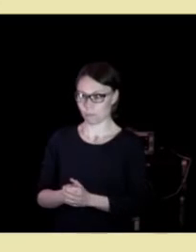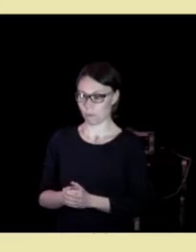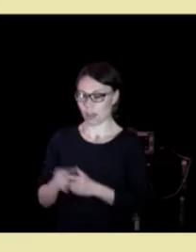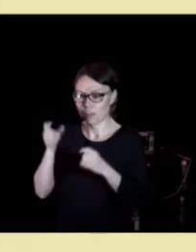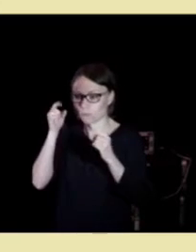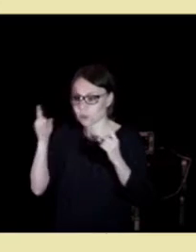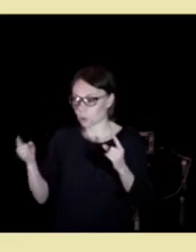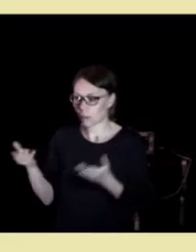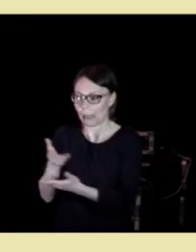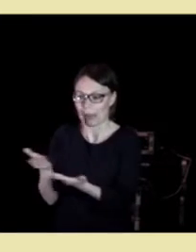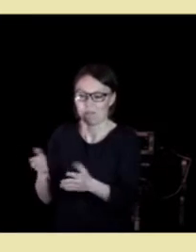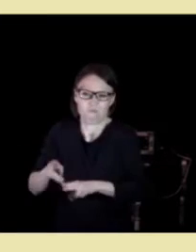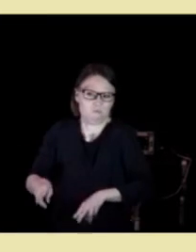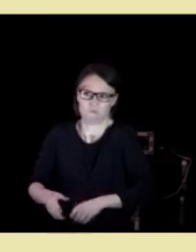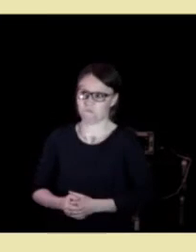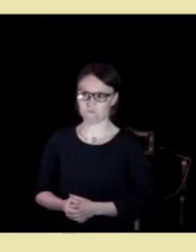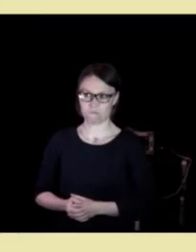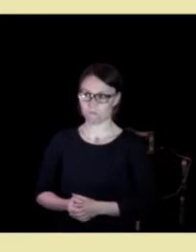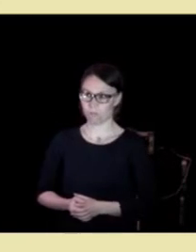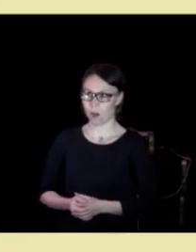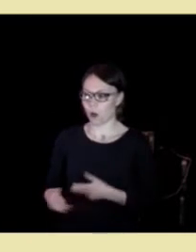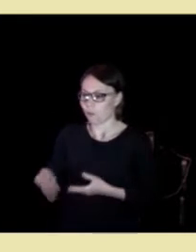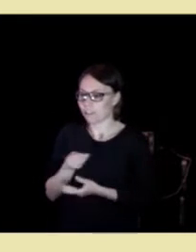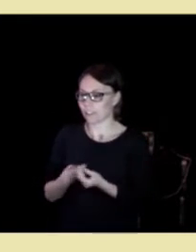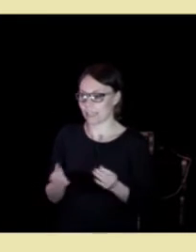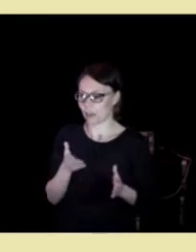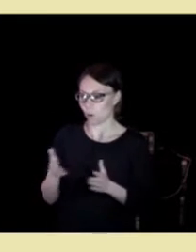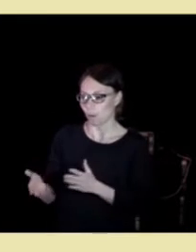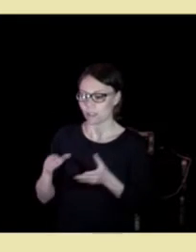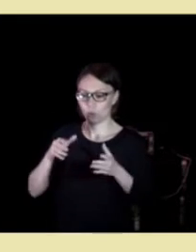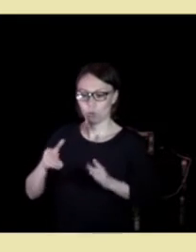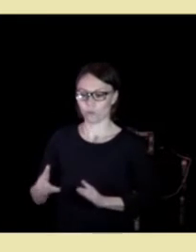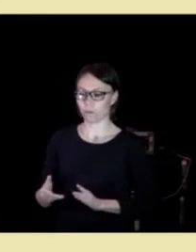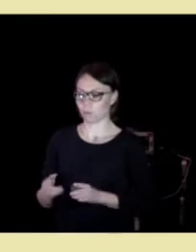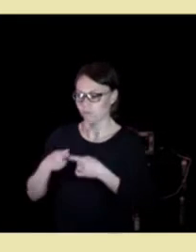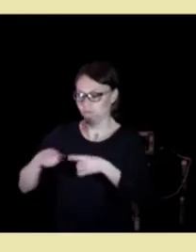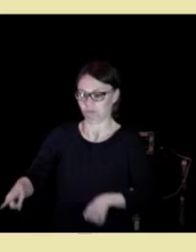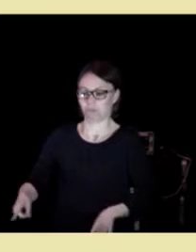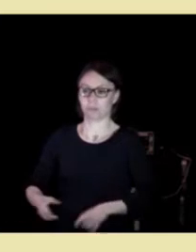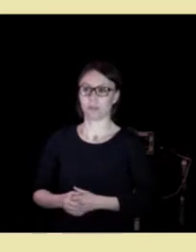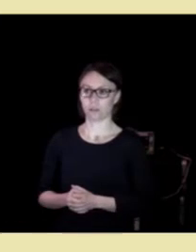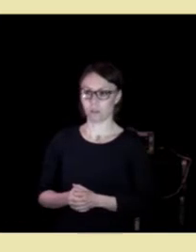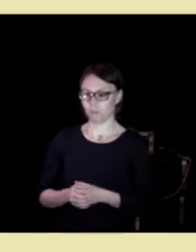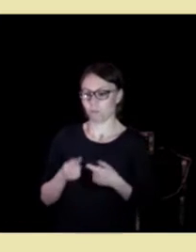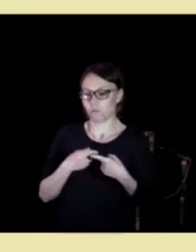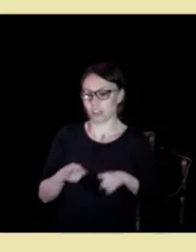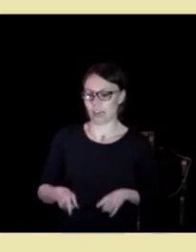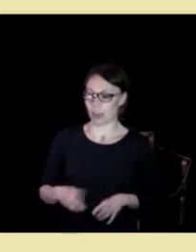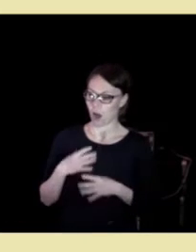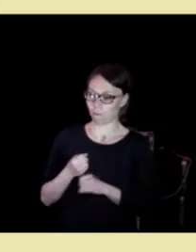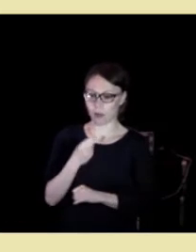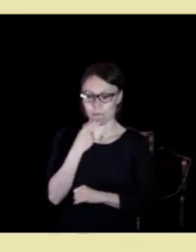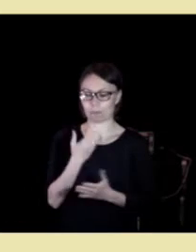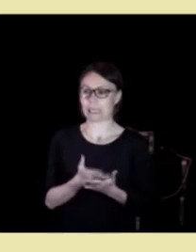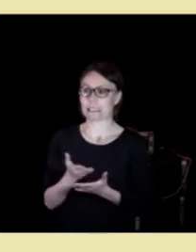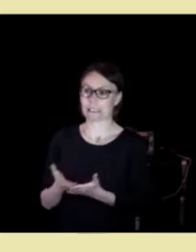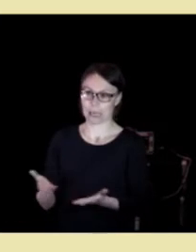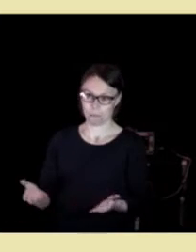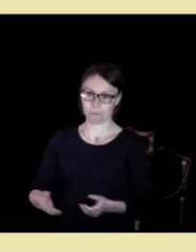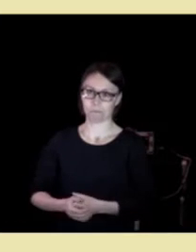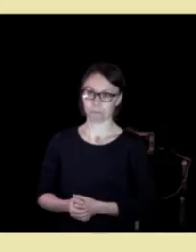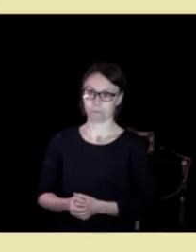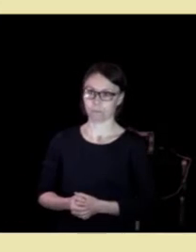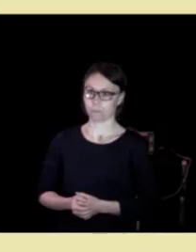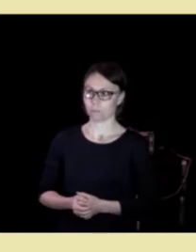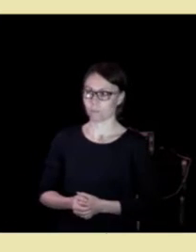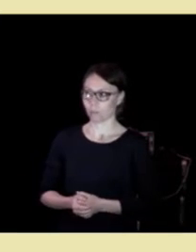informasjon. Men finansieringsordningen er utformet ulikt for ulike tjenester. Og for å se det